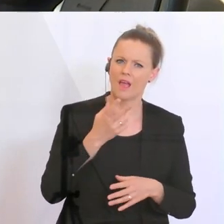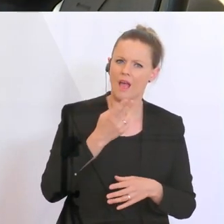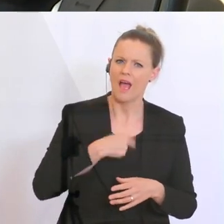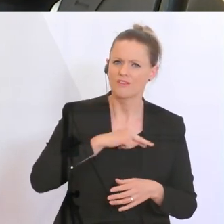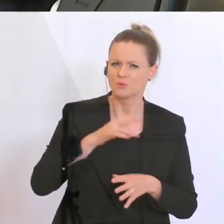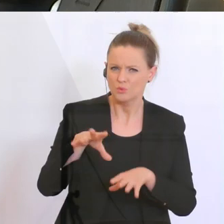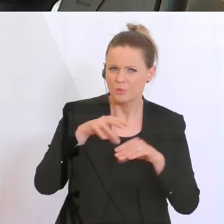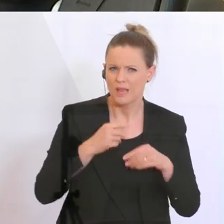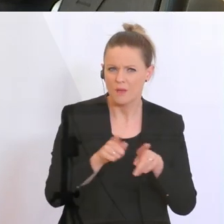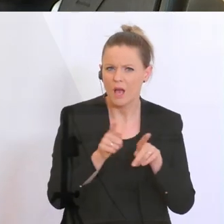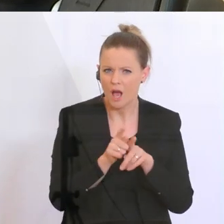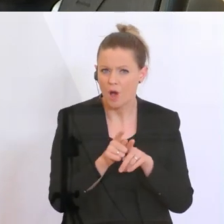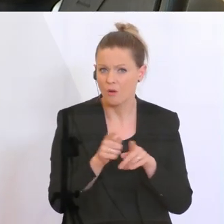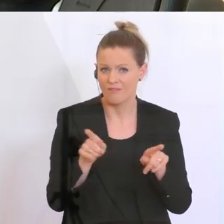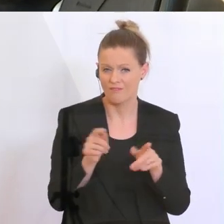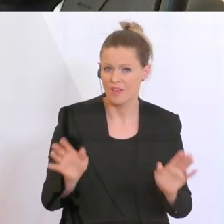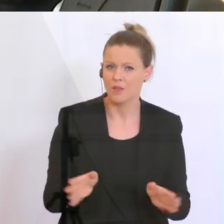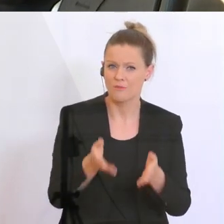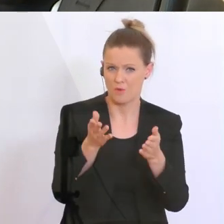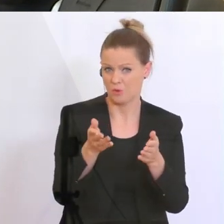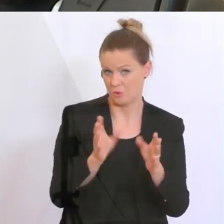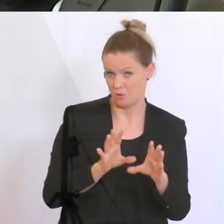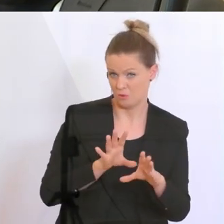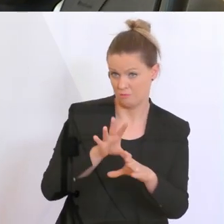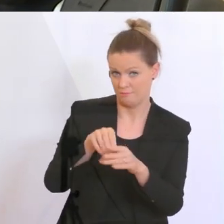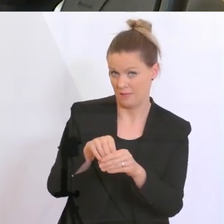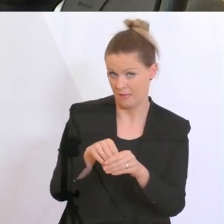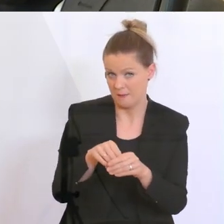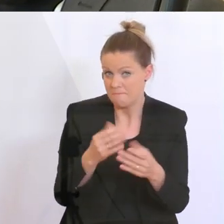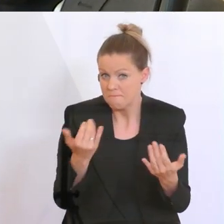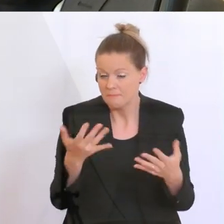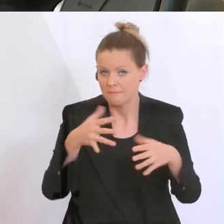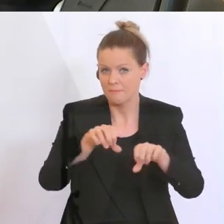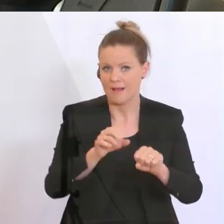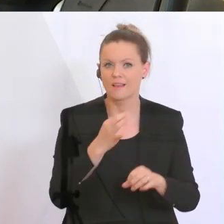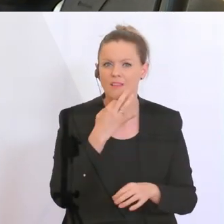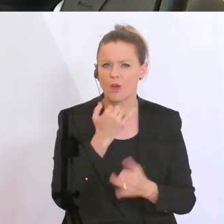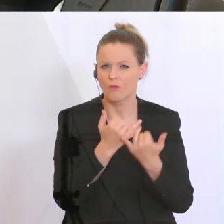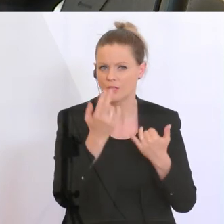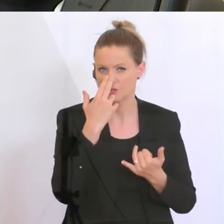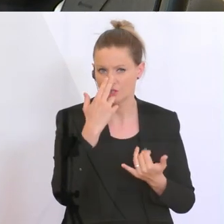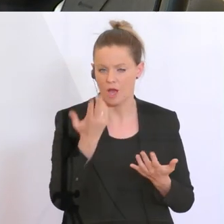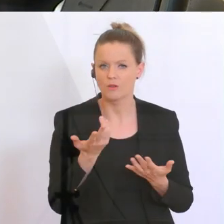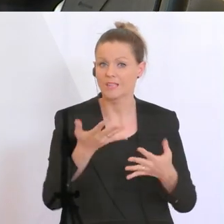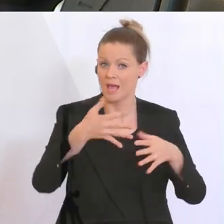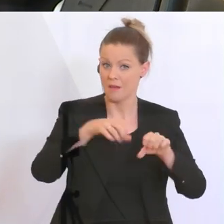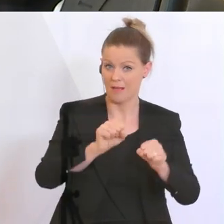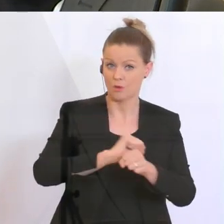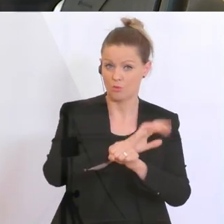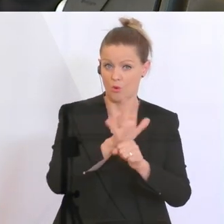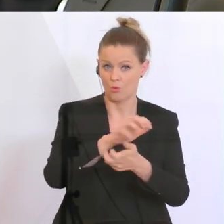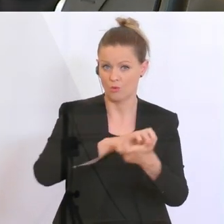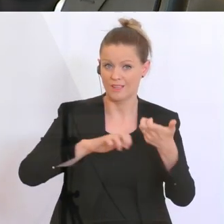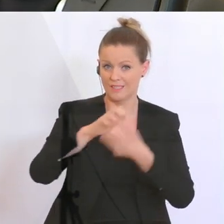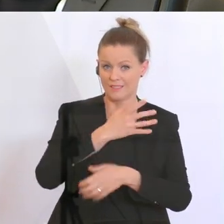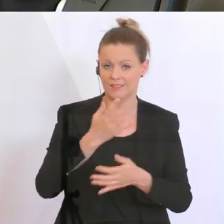Bankkrediten auch vielleicht als Förderung qualifizieren. Wie sieht es konkret bei den Banken aus? Können sich Banken in der Corona-Krise